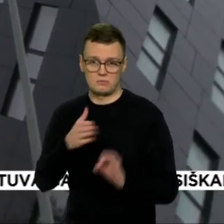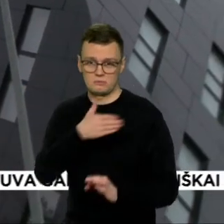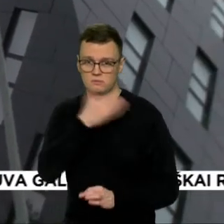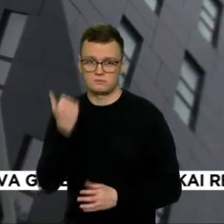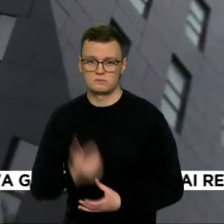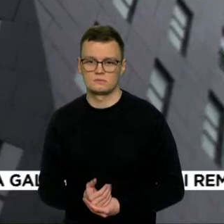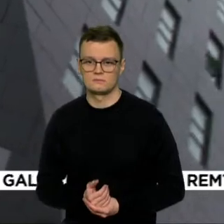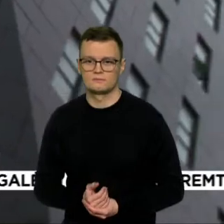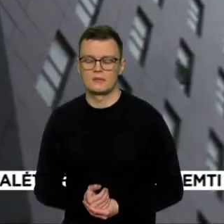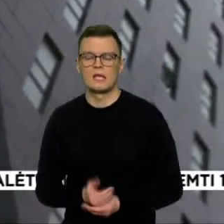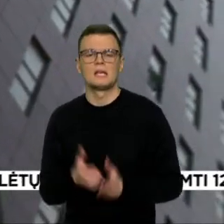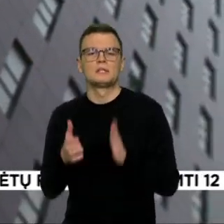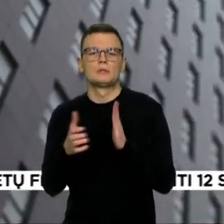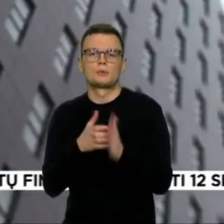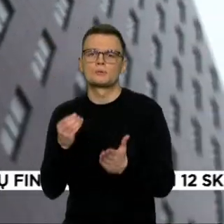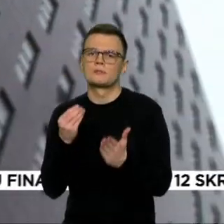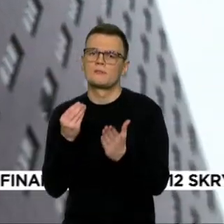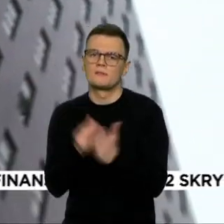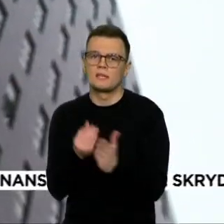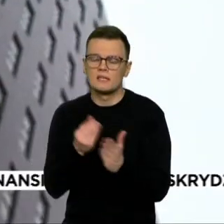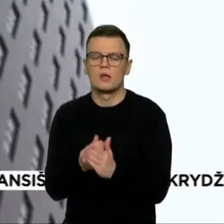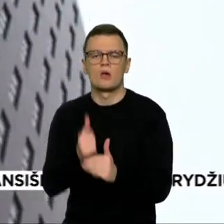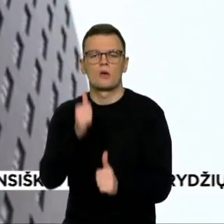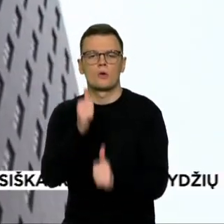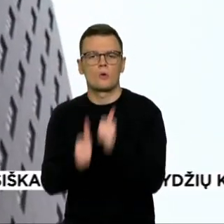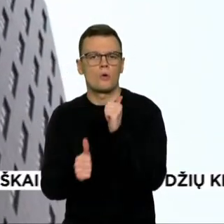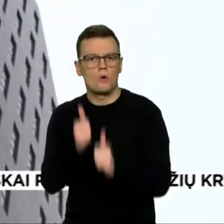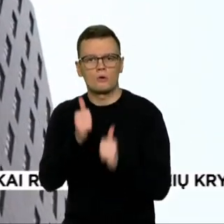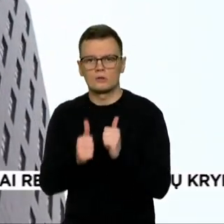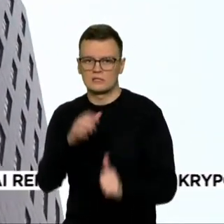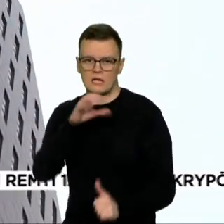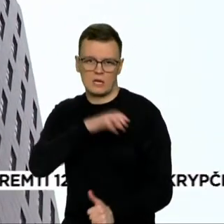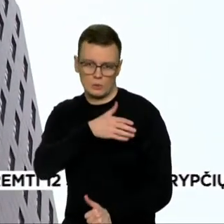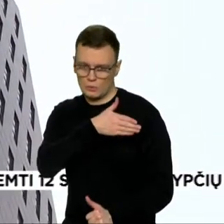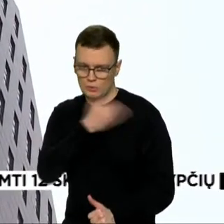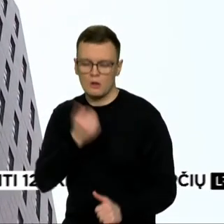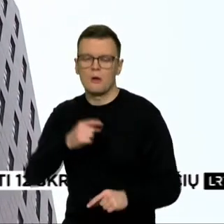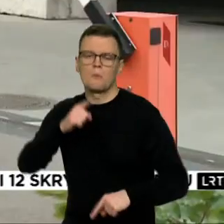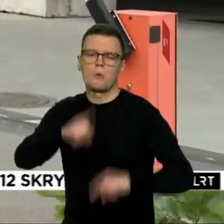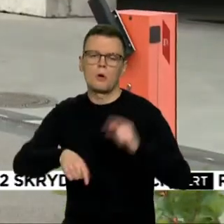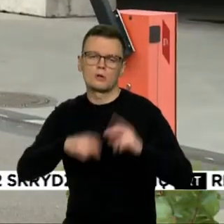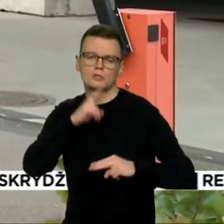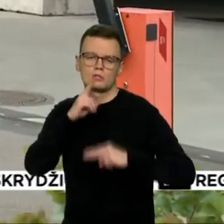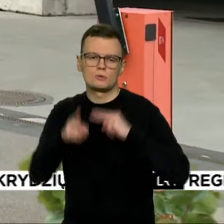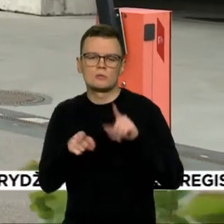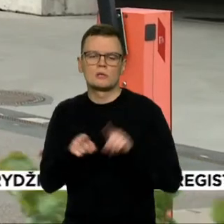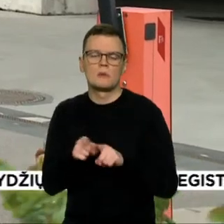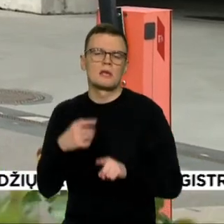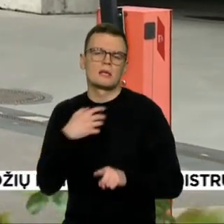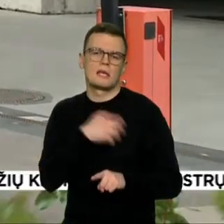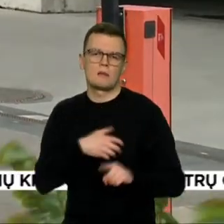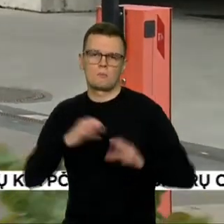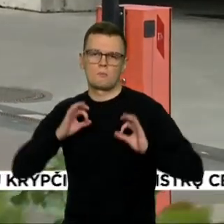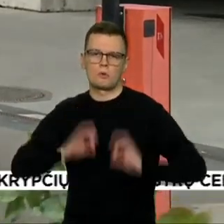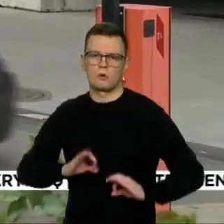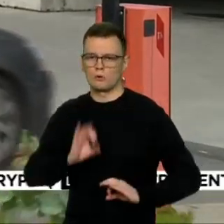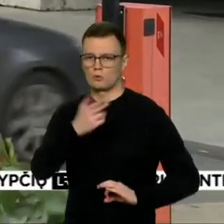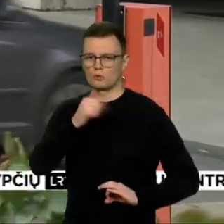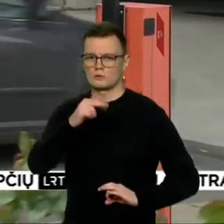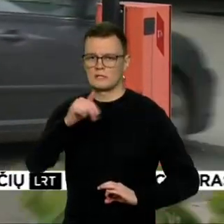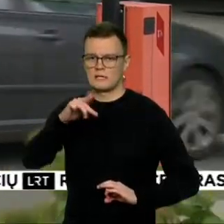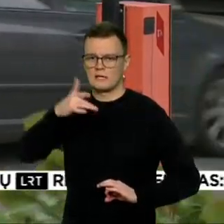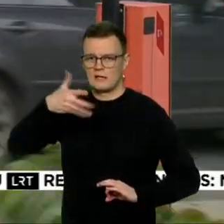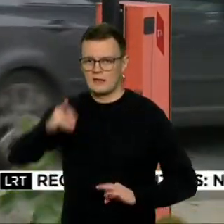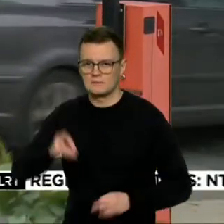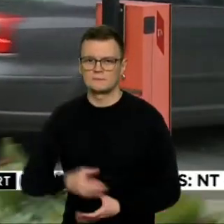nepakankamo finansavimo, nekonkurencingų atlyginimų politikams skundžiasi ir generalinė prokurorė Nida Grunskene. Jį ragino